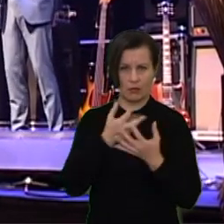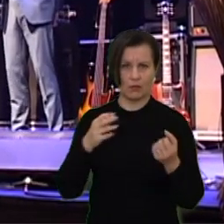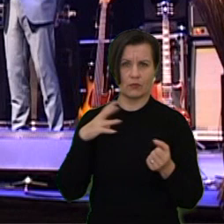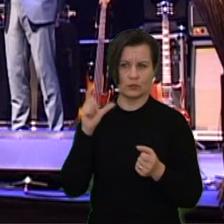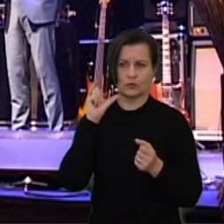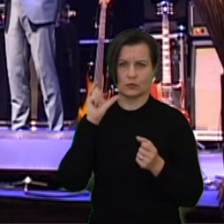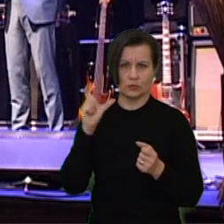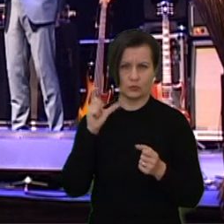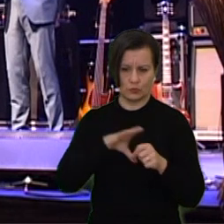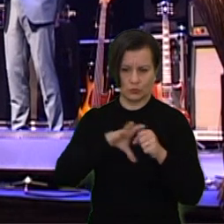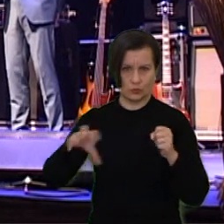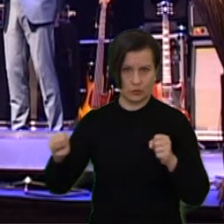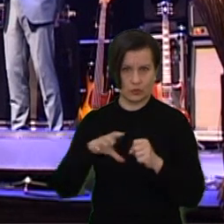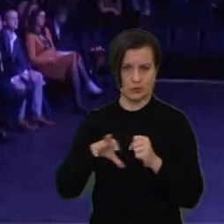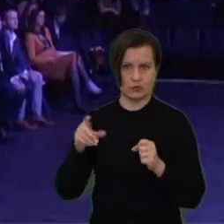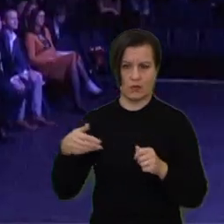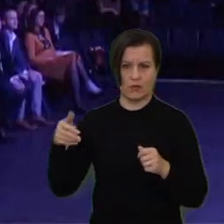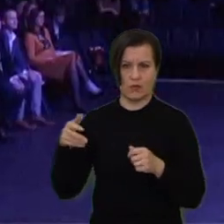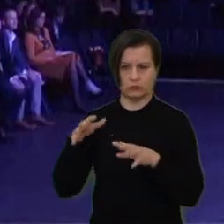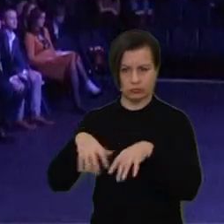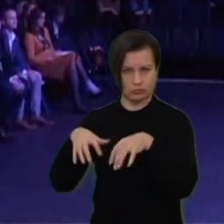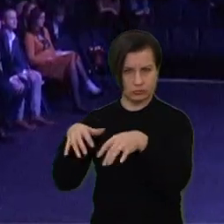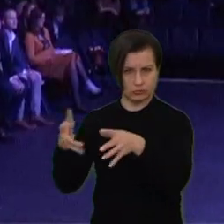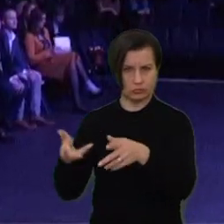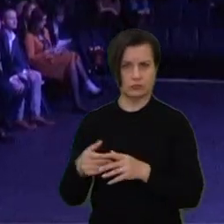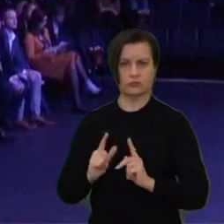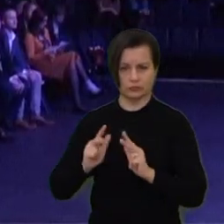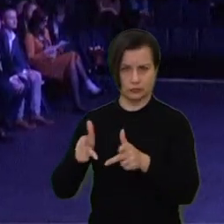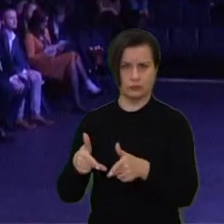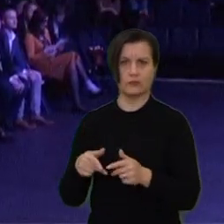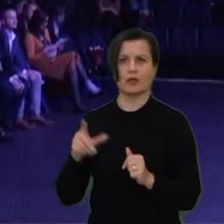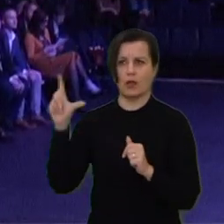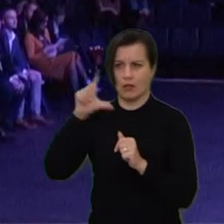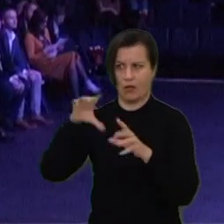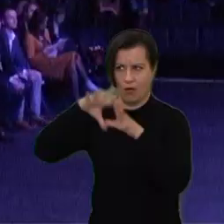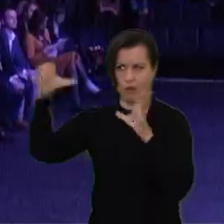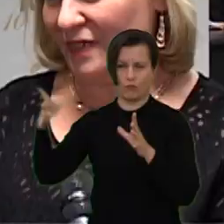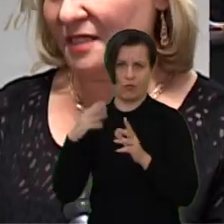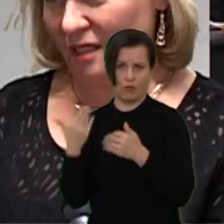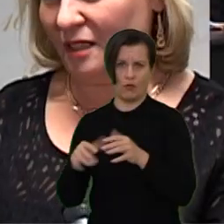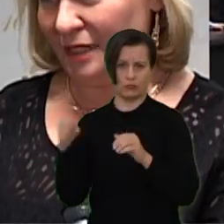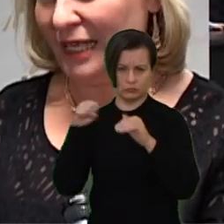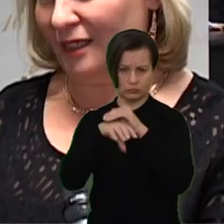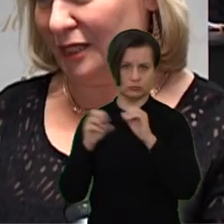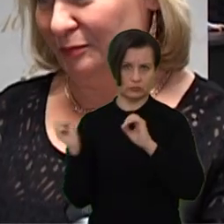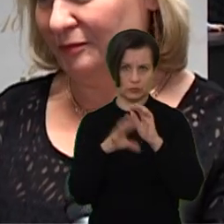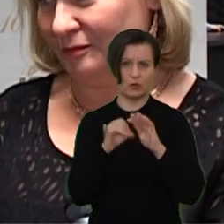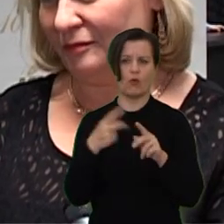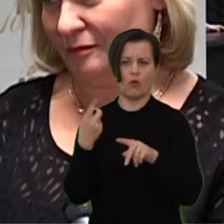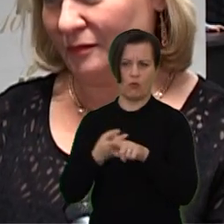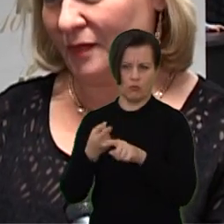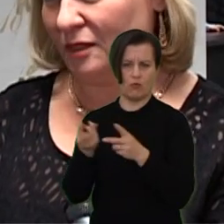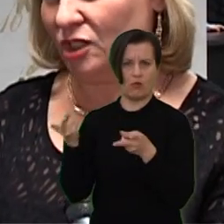kasti, tai labai pasisekė. Išvežiam iš lauko į kaukus, o bulvės tai lieka.